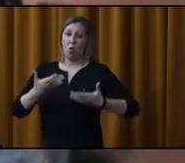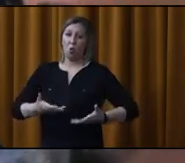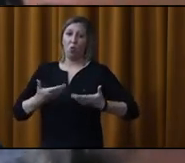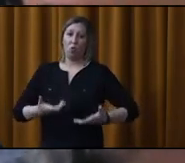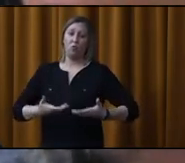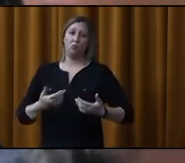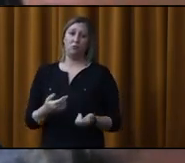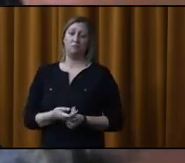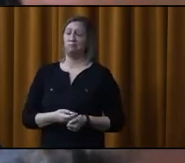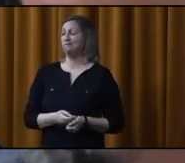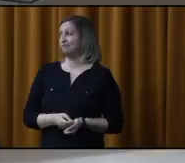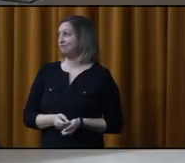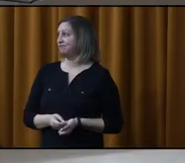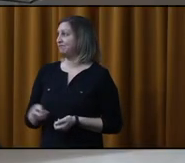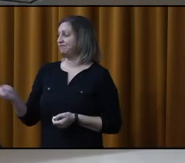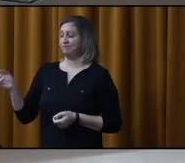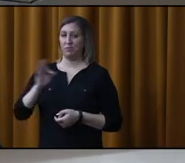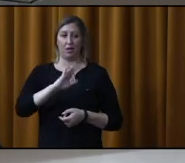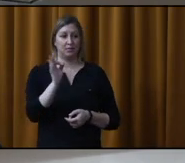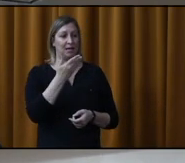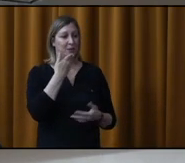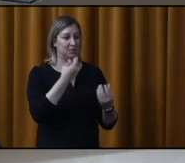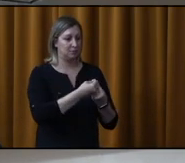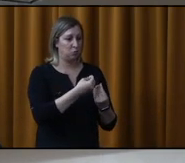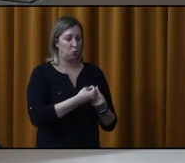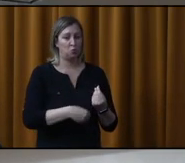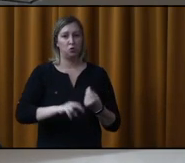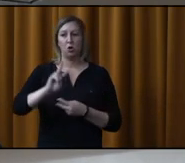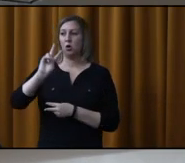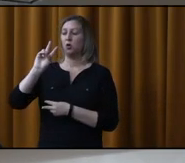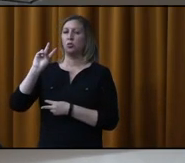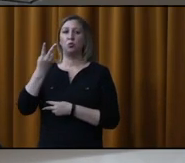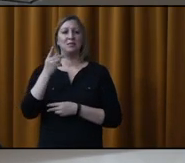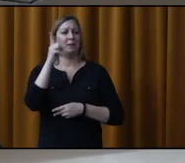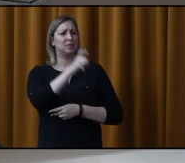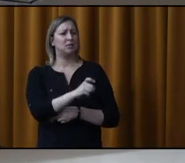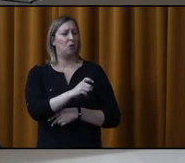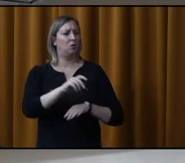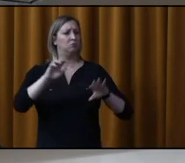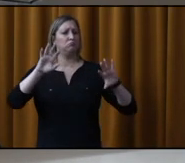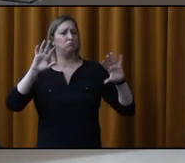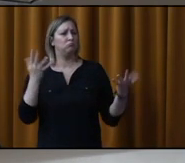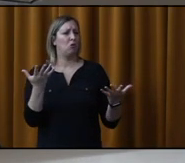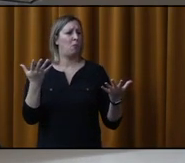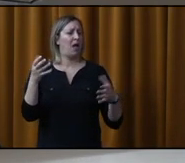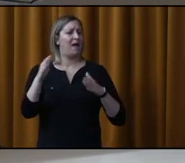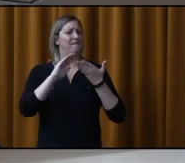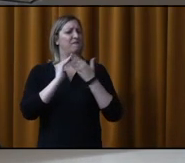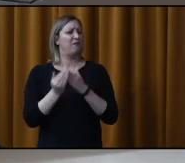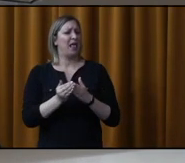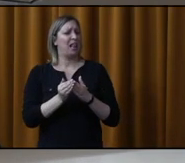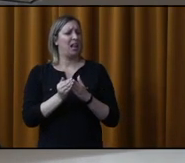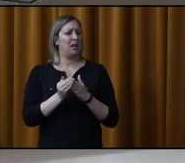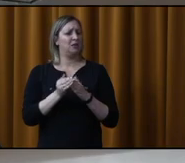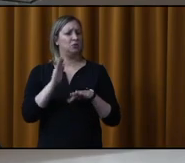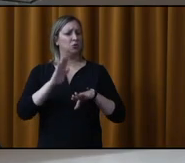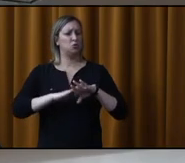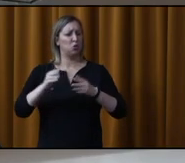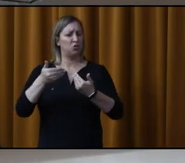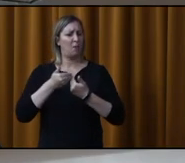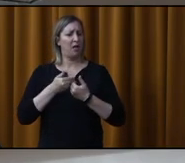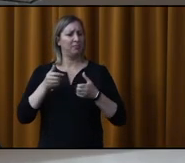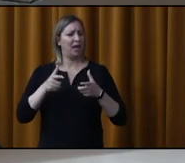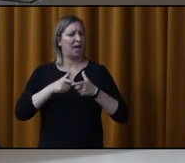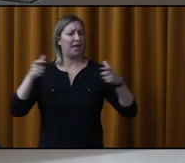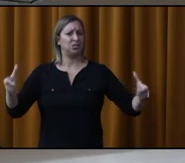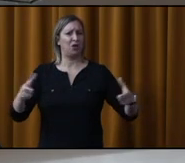'aspect livraison. Excellent. Merci beaucoup pour la réponse. Deuxième question de M. Cyr. De quelle façon la Ville prendra position suite à l'annonce de la demande d'agrandissement du